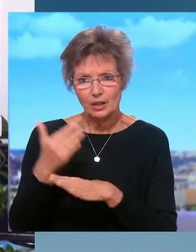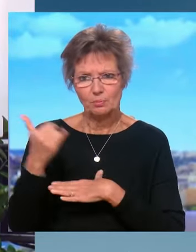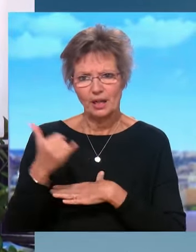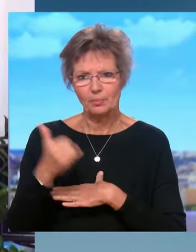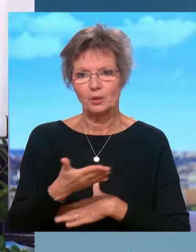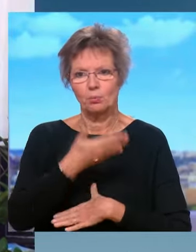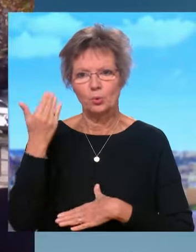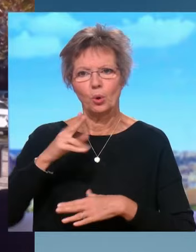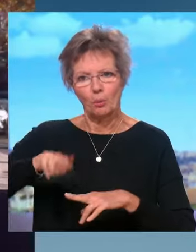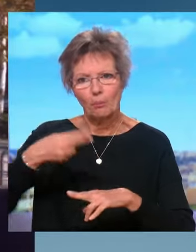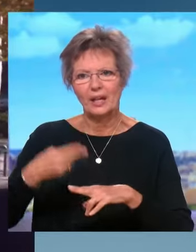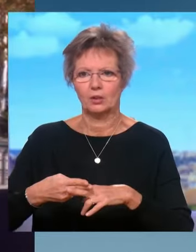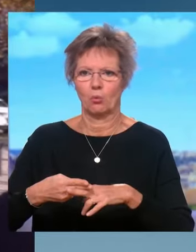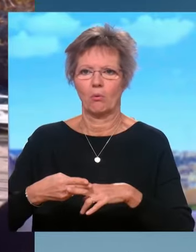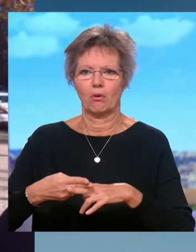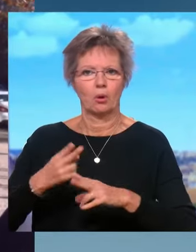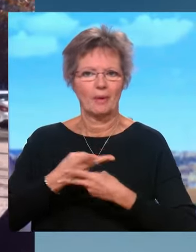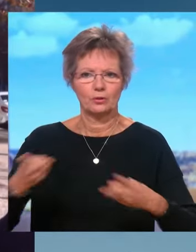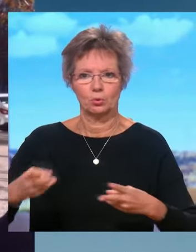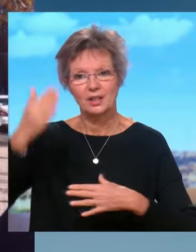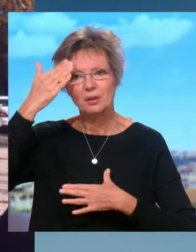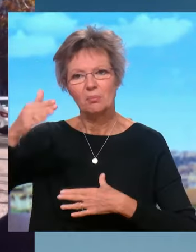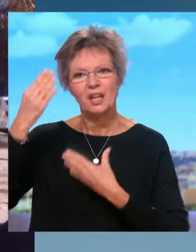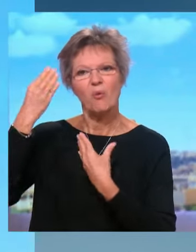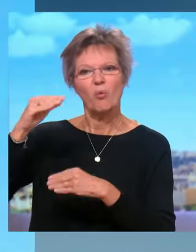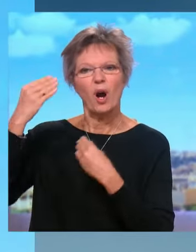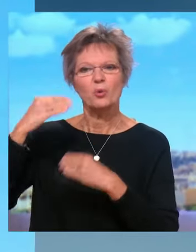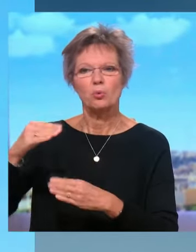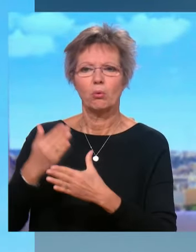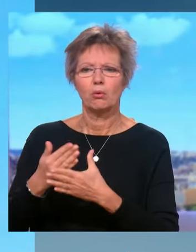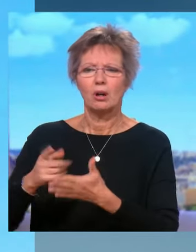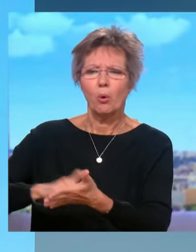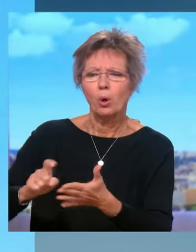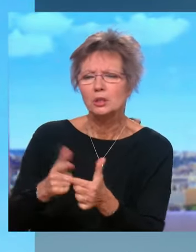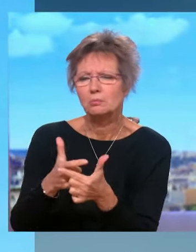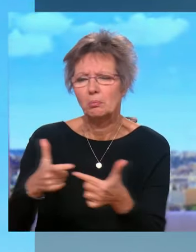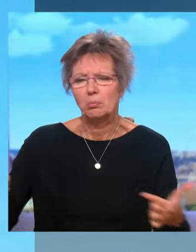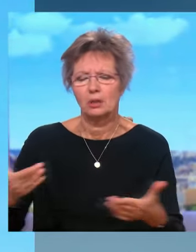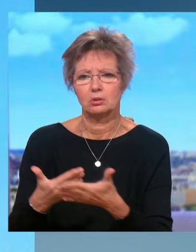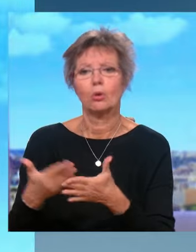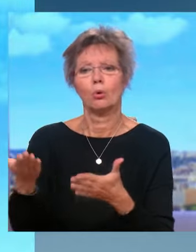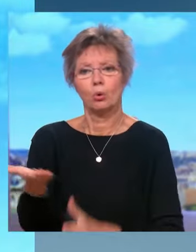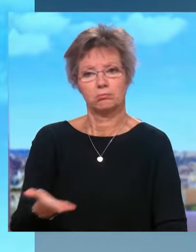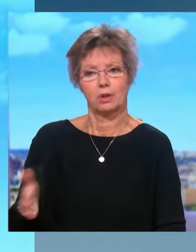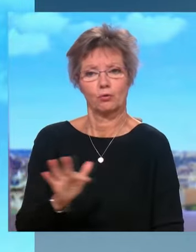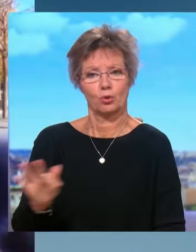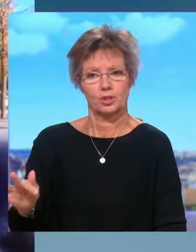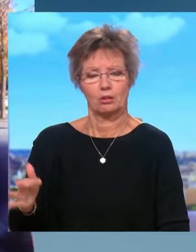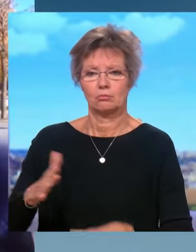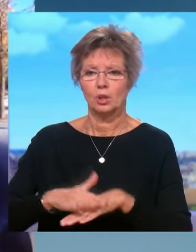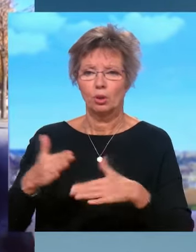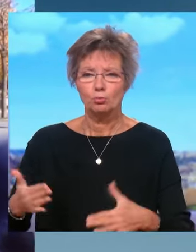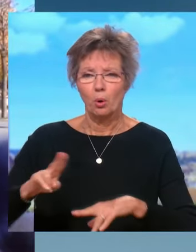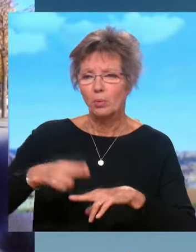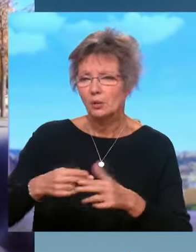prénom puisque lorsqu'il y a des délinquants, quelle que soit leur nationalité, quel que soit, ils étaient français en l'occurrence, quel que soit